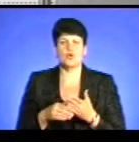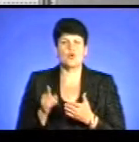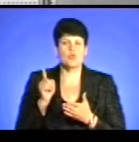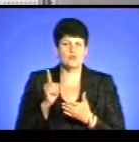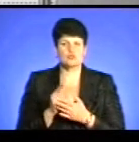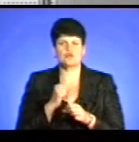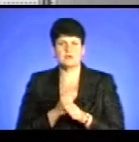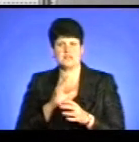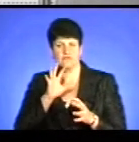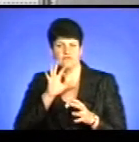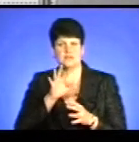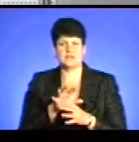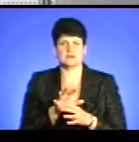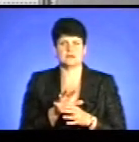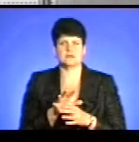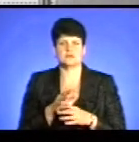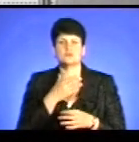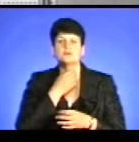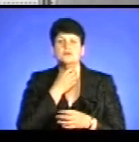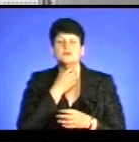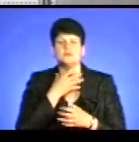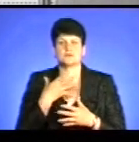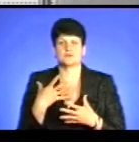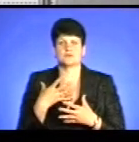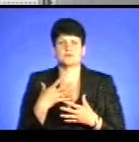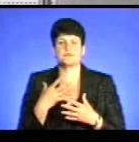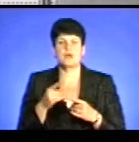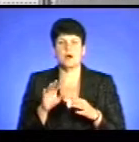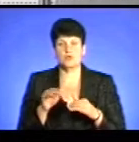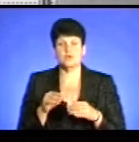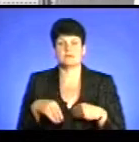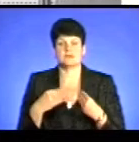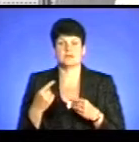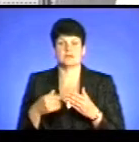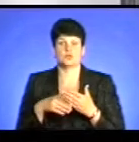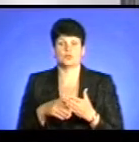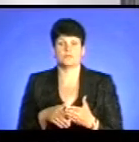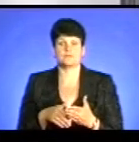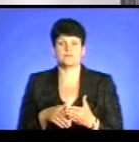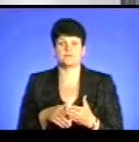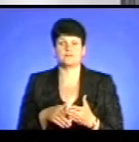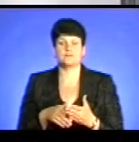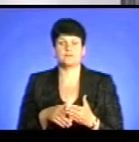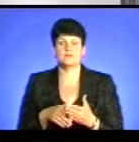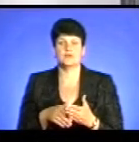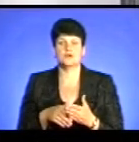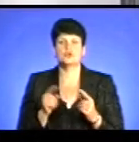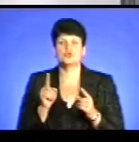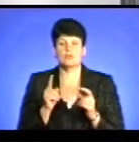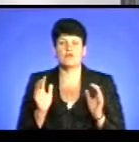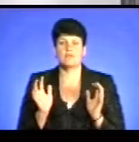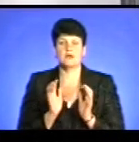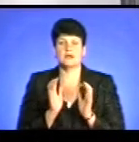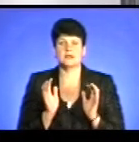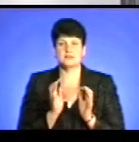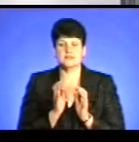зробити вдих, щоб відпустив спазм. Потім він підпустив спазм і надавати допомогу. Ви говорите про те, щоб вберегтися від